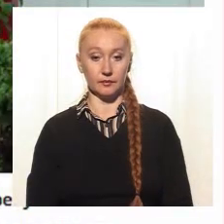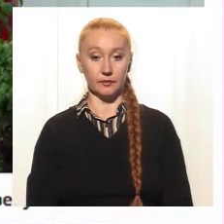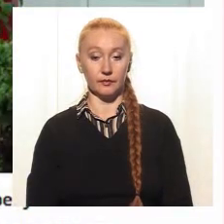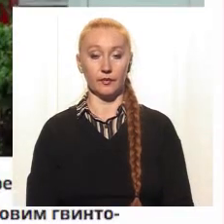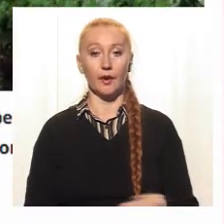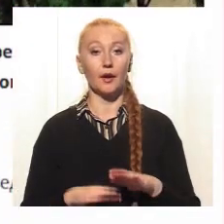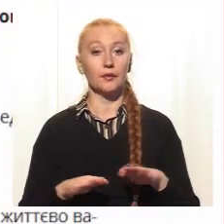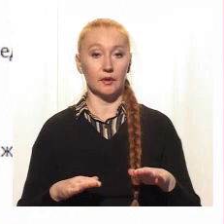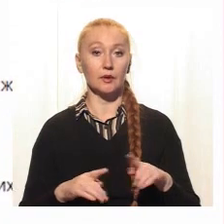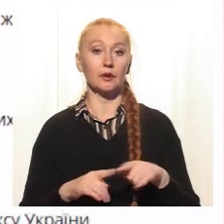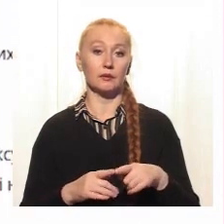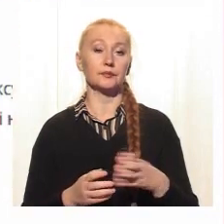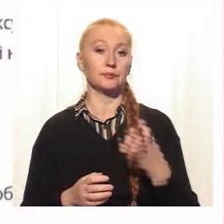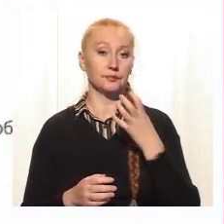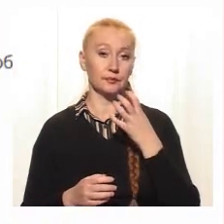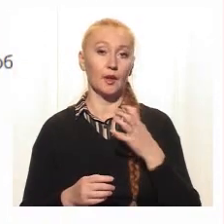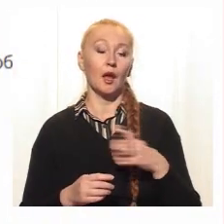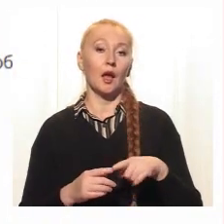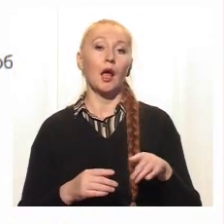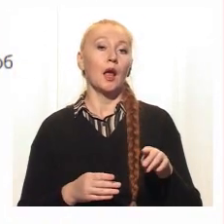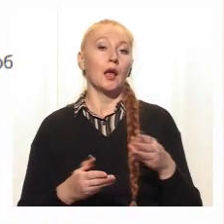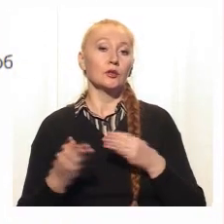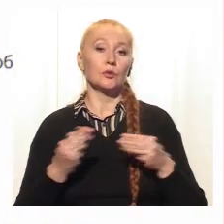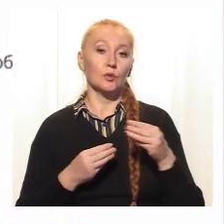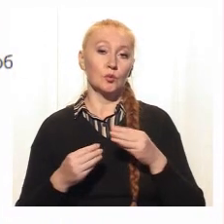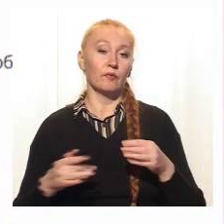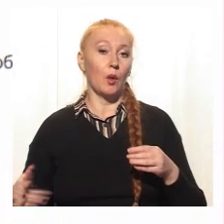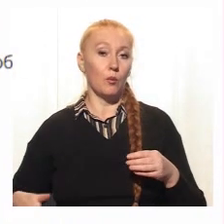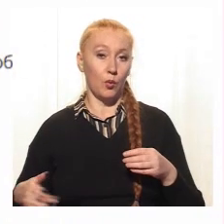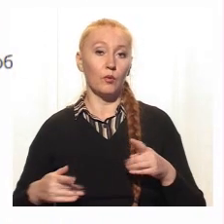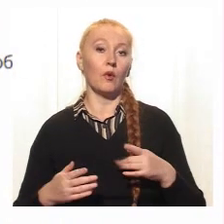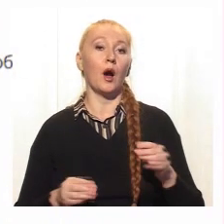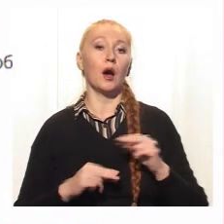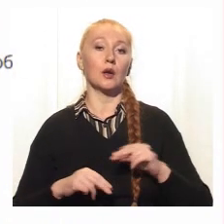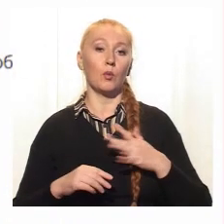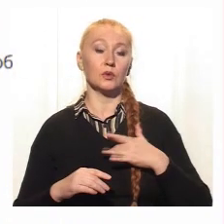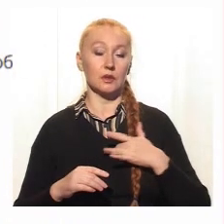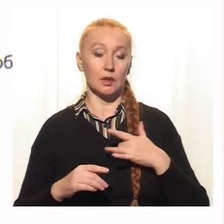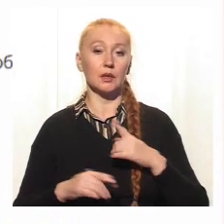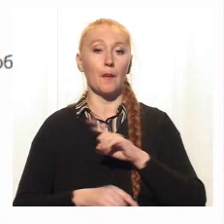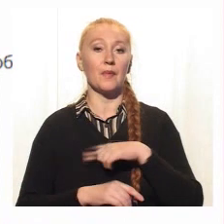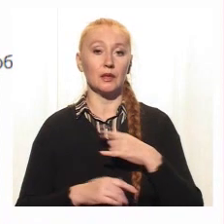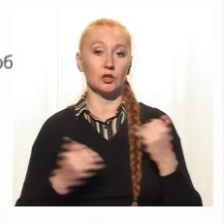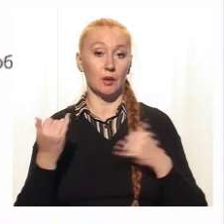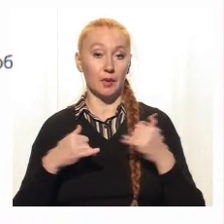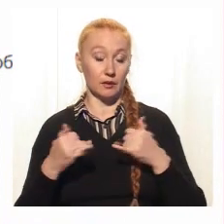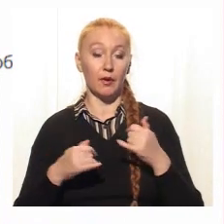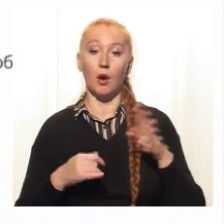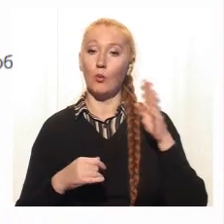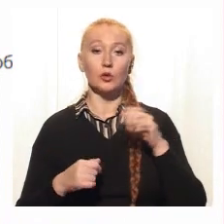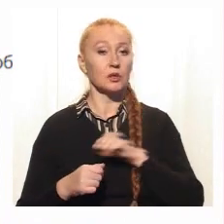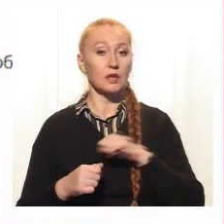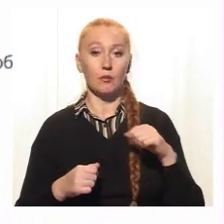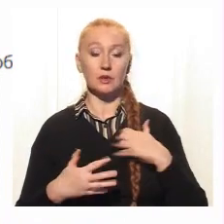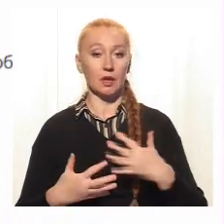Дитина знаходиться на апараті штучної нирки. Роботу його серця підтримують за допомогою медичних препаратів. Хлопчик не може